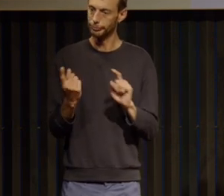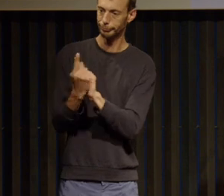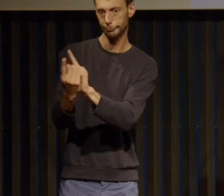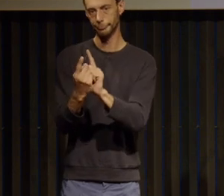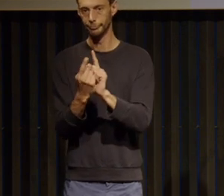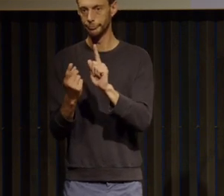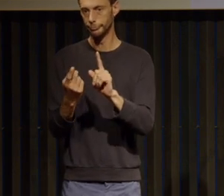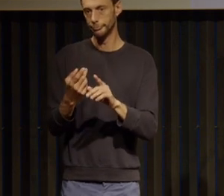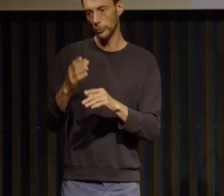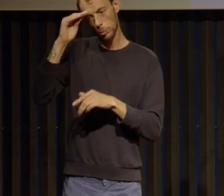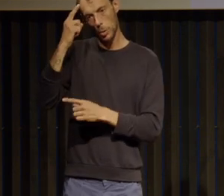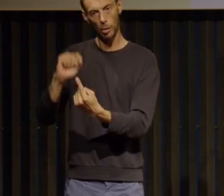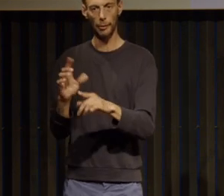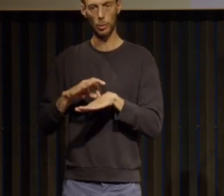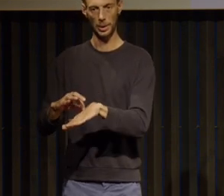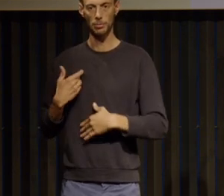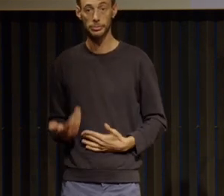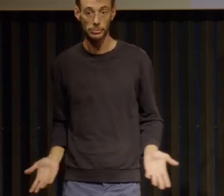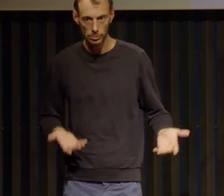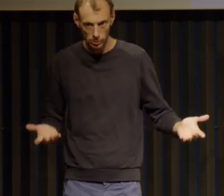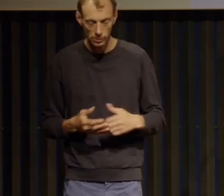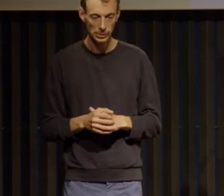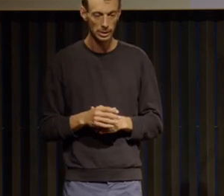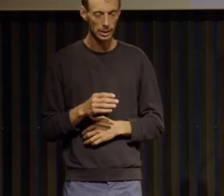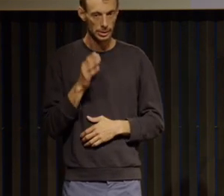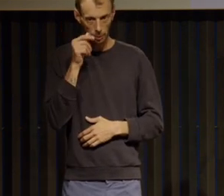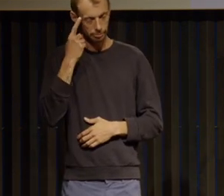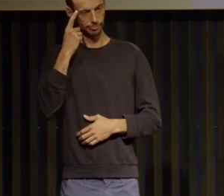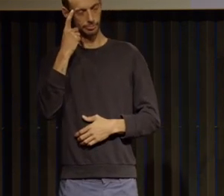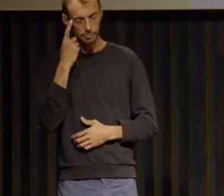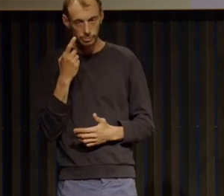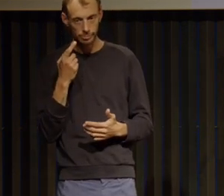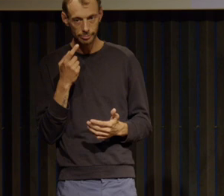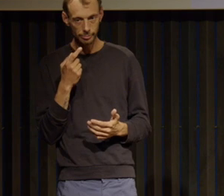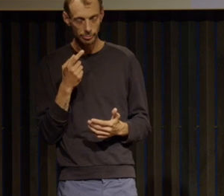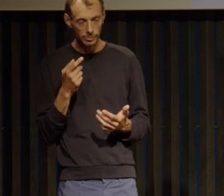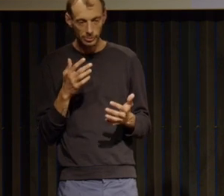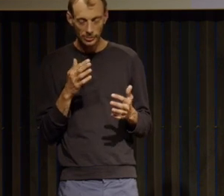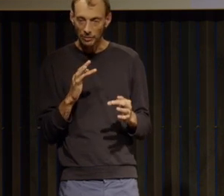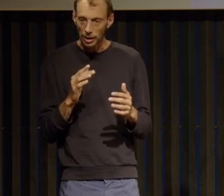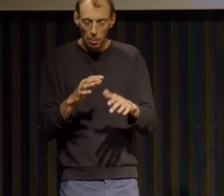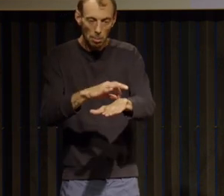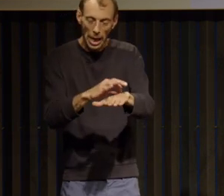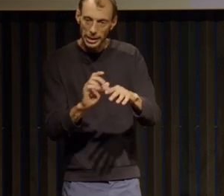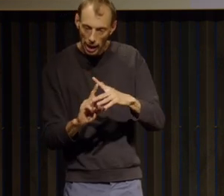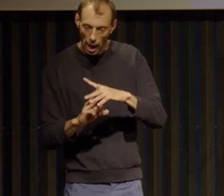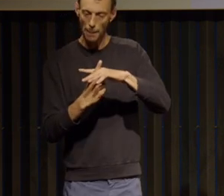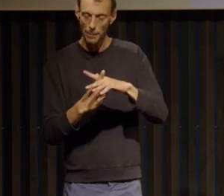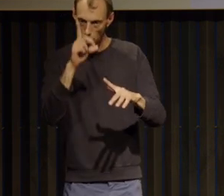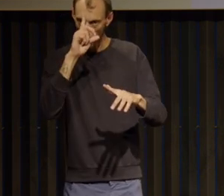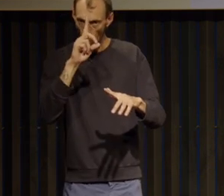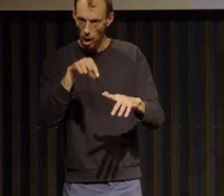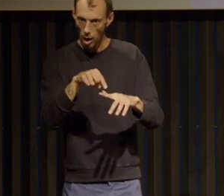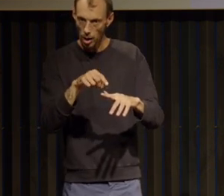le questionnement lié au déclenchement de la maladie intervient à la huitième étape pouvez-vous nous